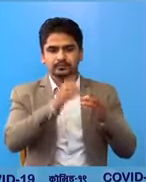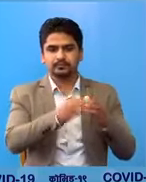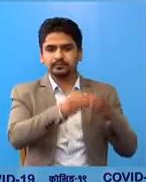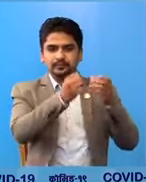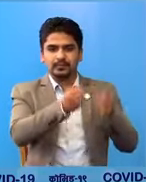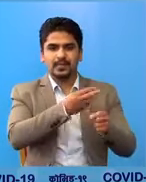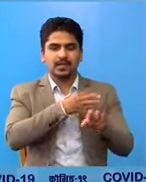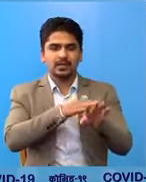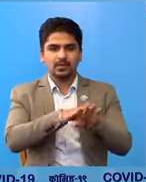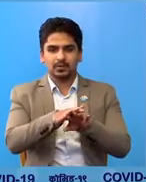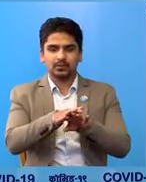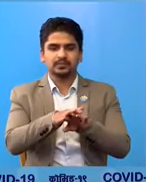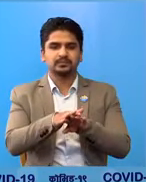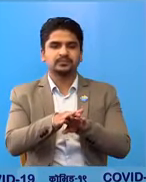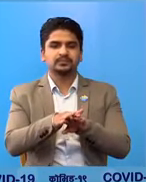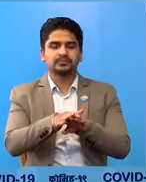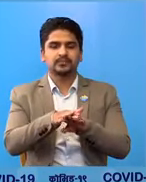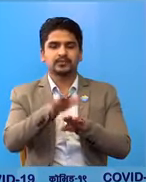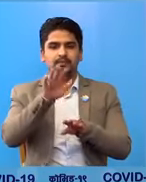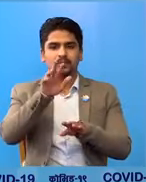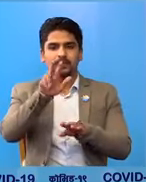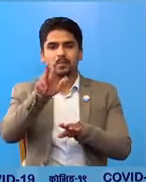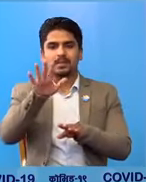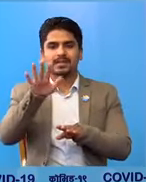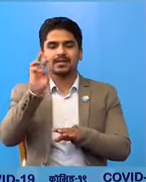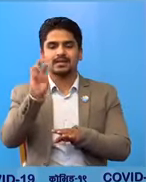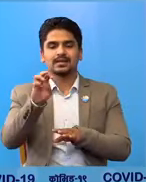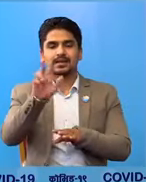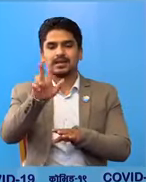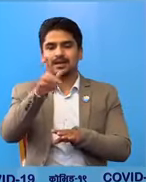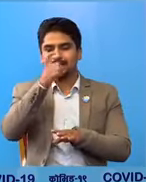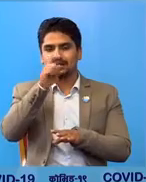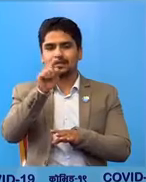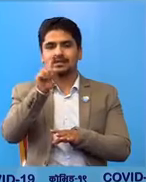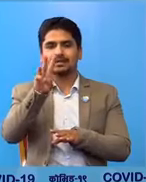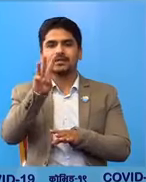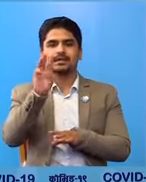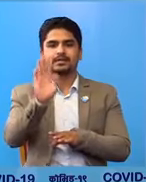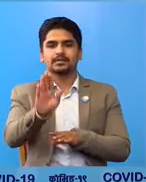ब्रेक्ति अरुको संख्या 85,083 रा राएको छा